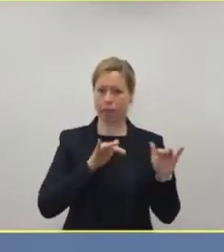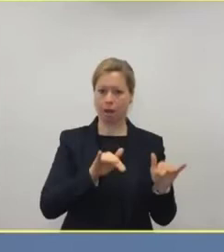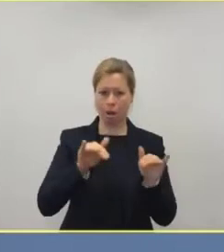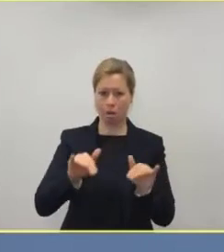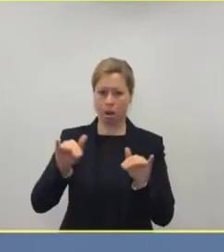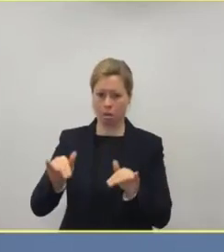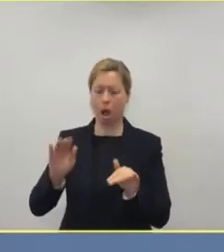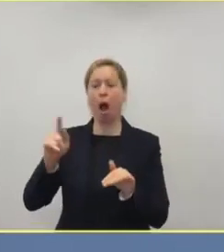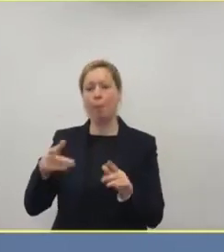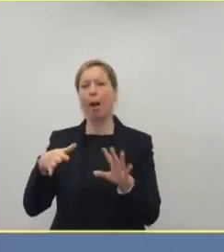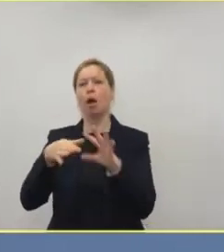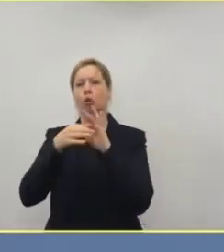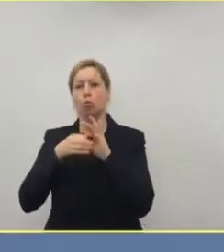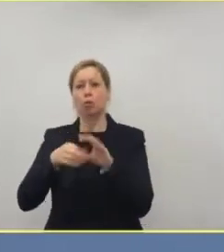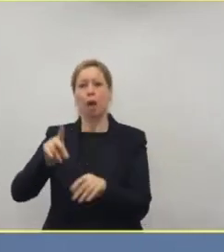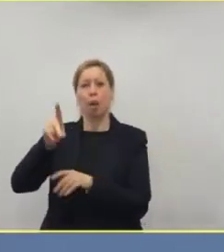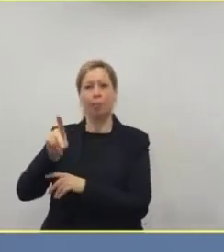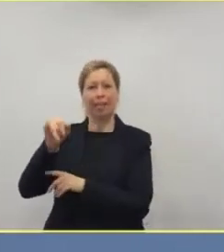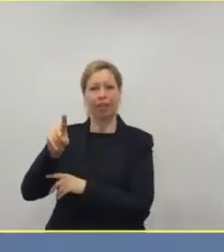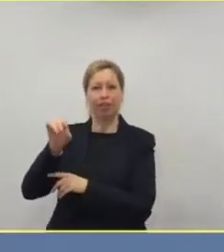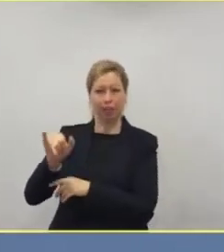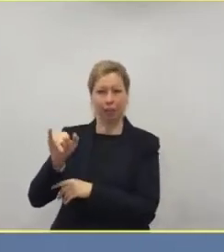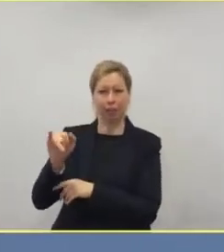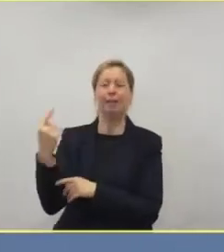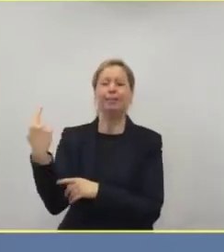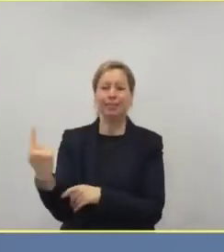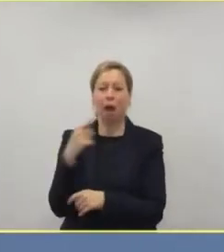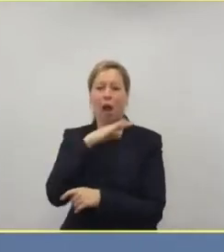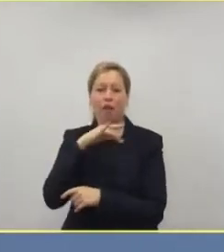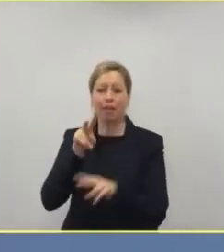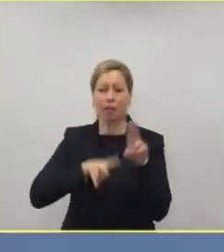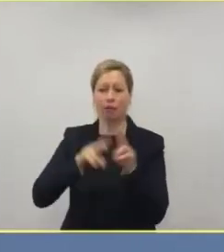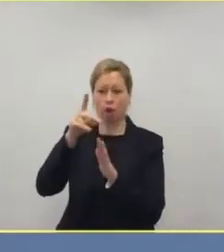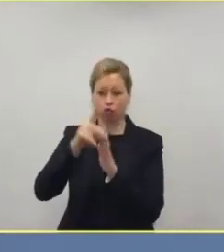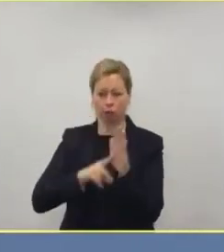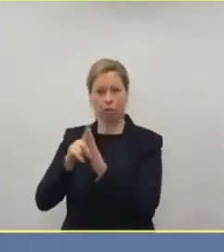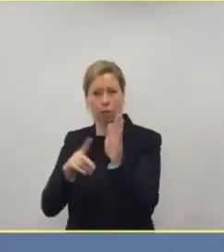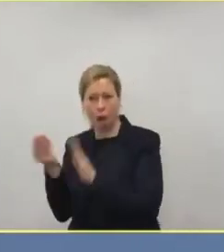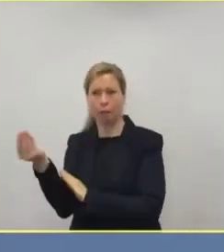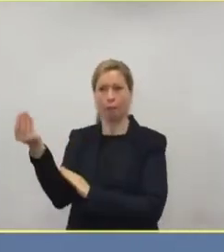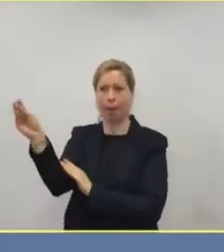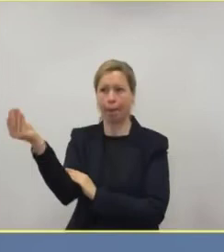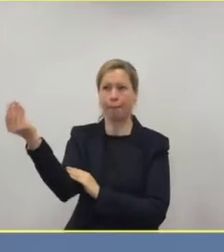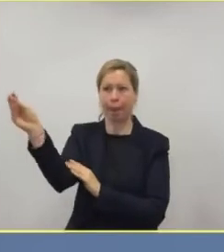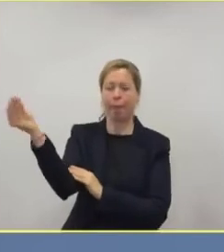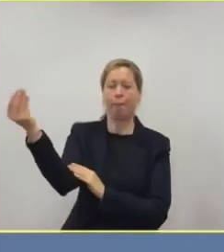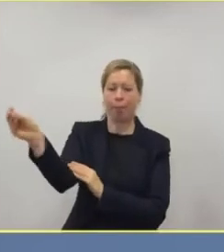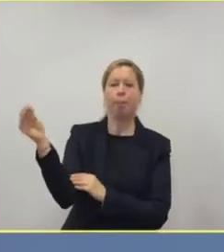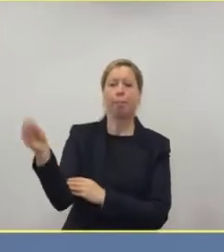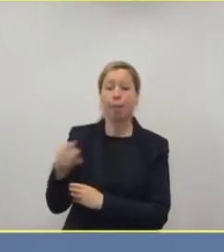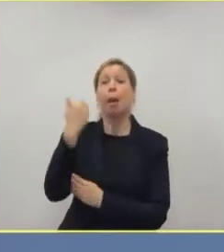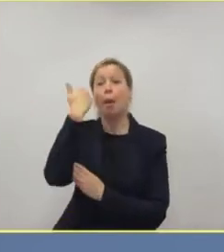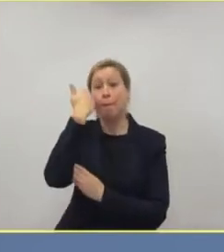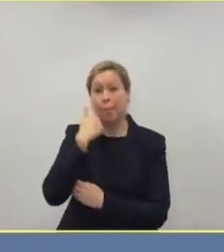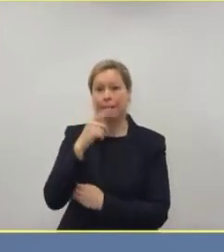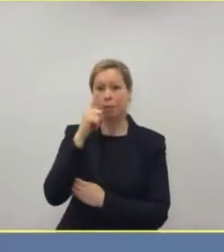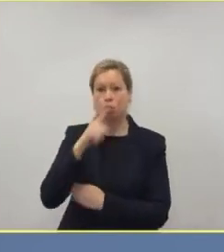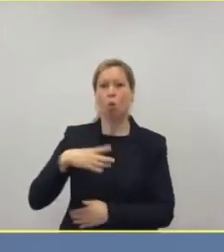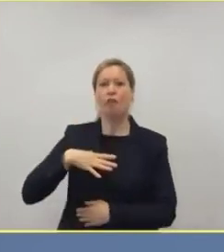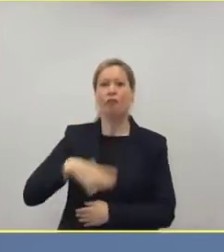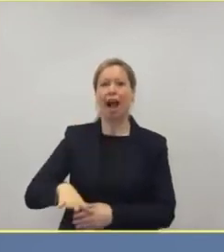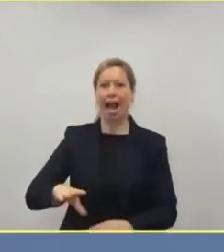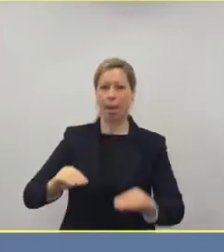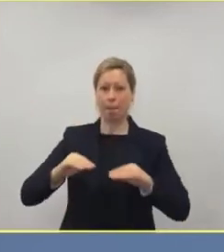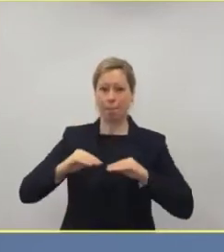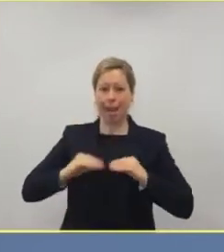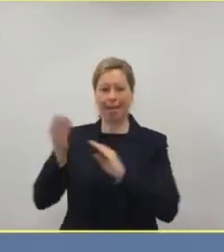Krankenhäuser, die hier Daten eingeben, noch einmal bitten, nur die betreibbaren Betten hier auch frei zu melden. Das heißt, wir haben dort differenziert